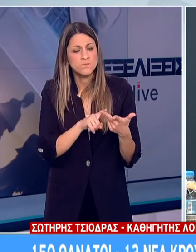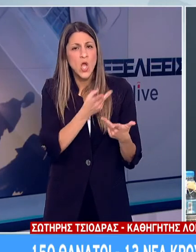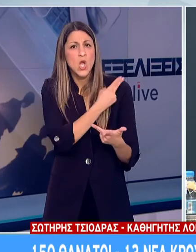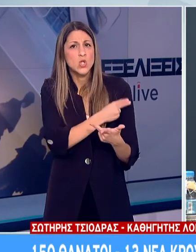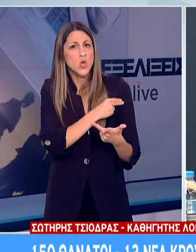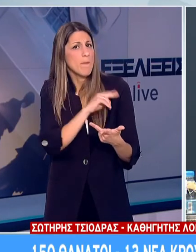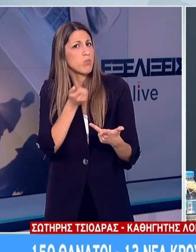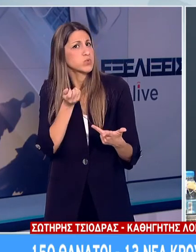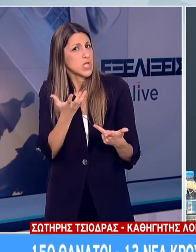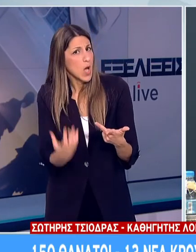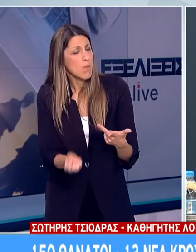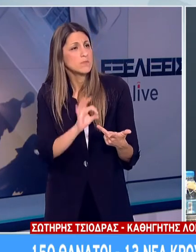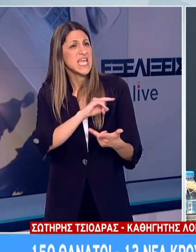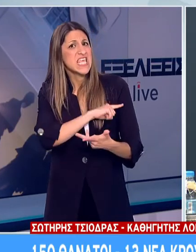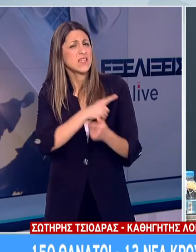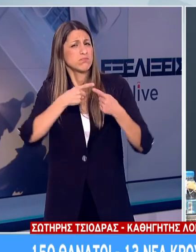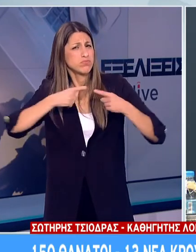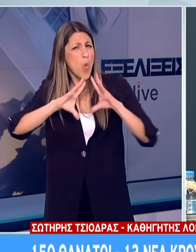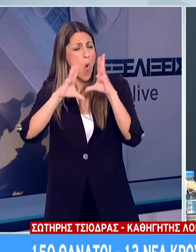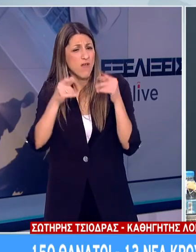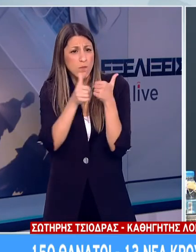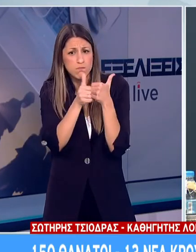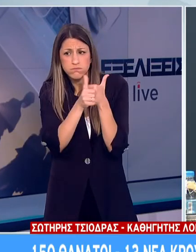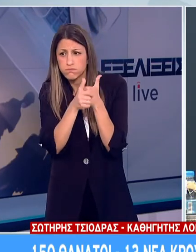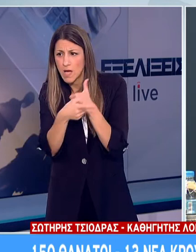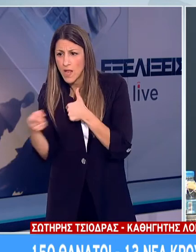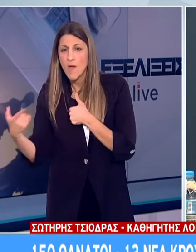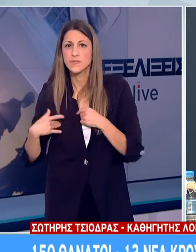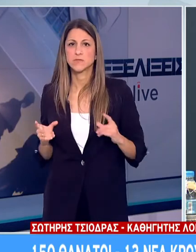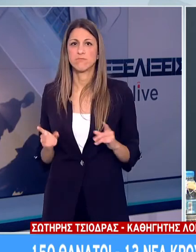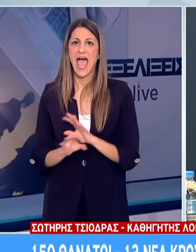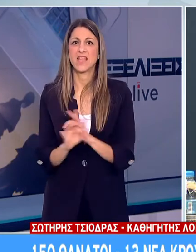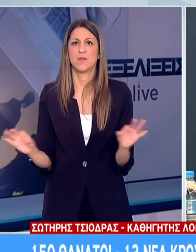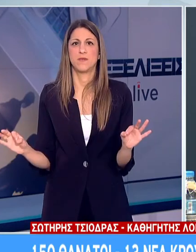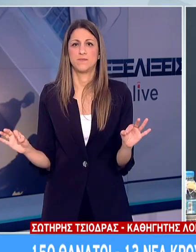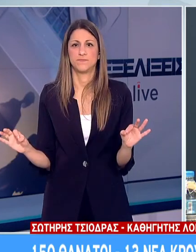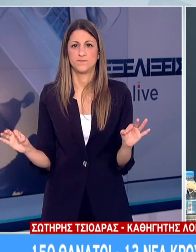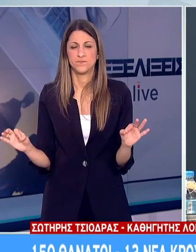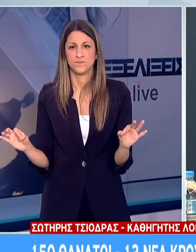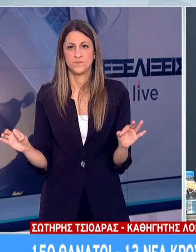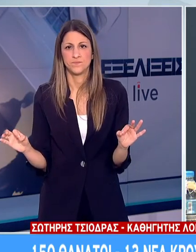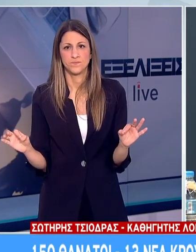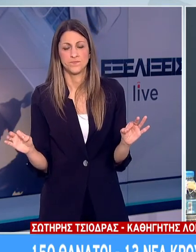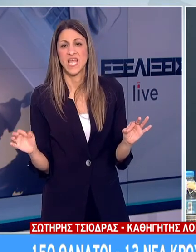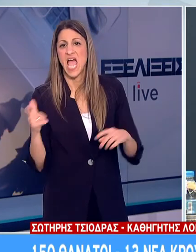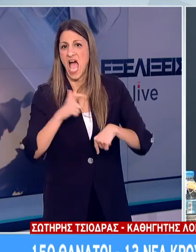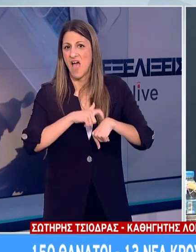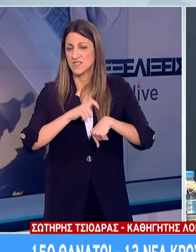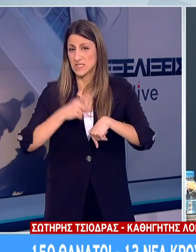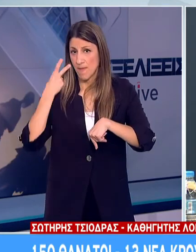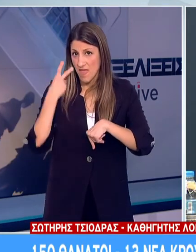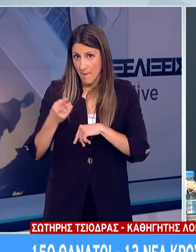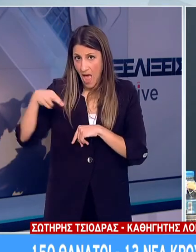είναι πολλές οι παράμετροι που παρακολουθούμε είμαστε επιφυλακοί δεν έχουμε δει αυτή τη στιγμή κάποια